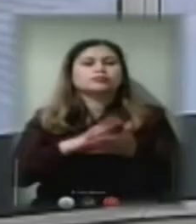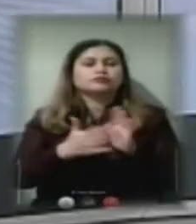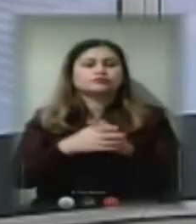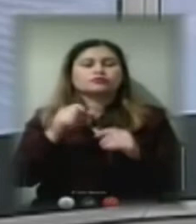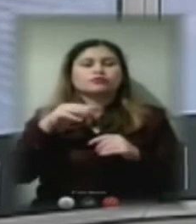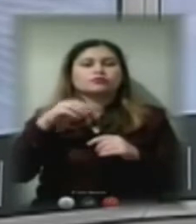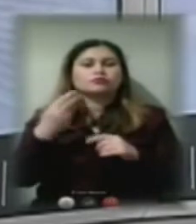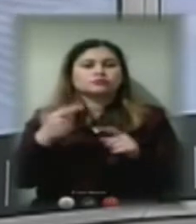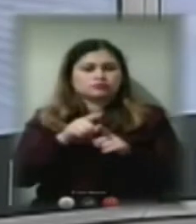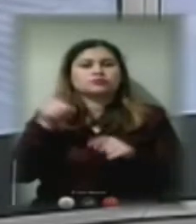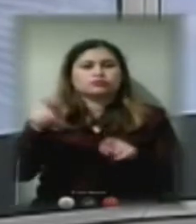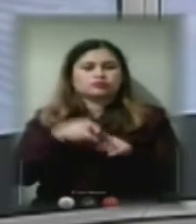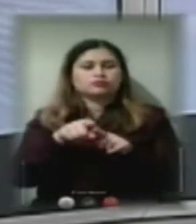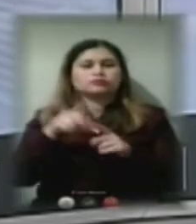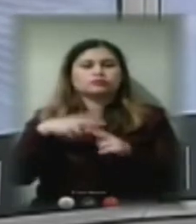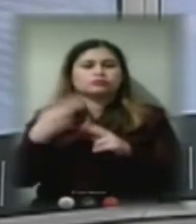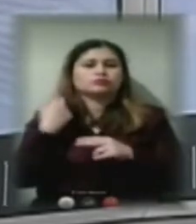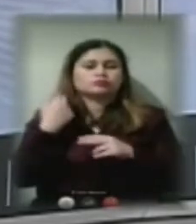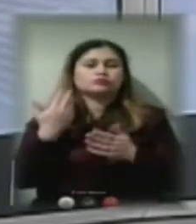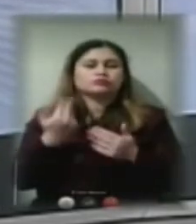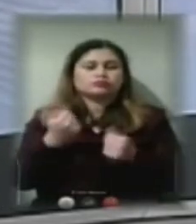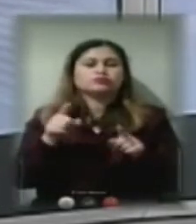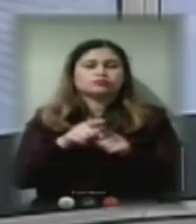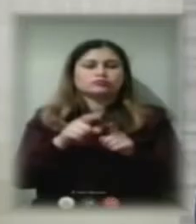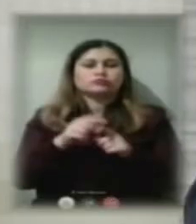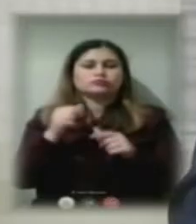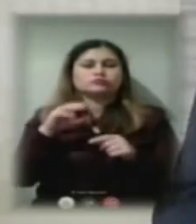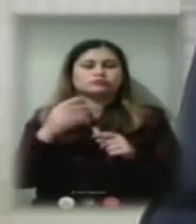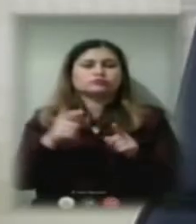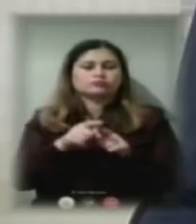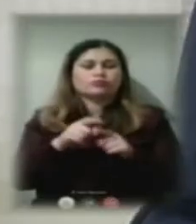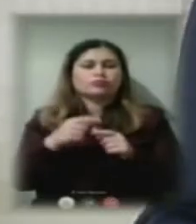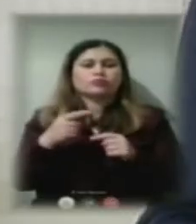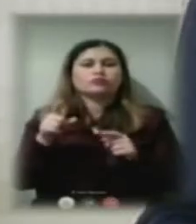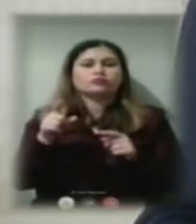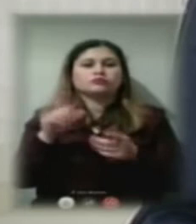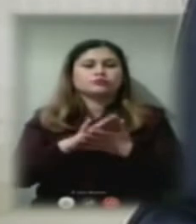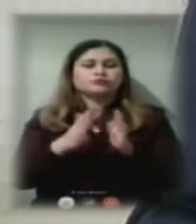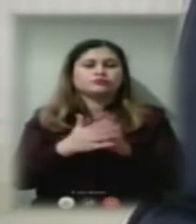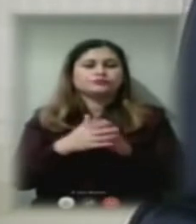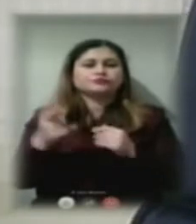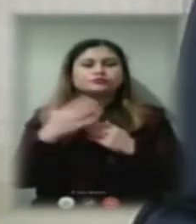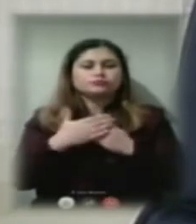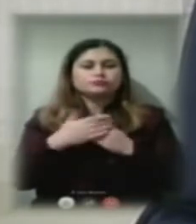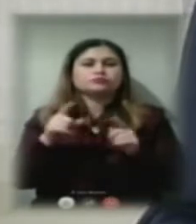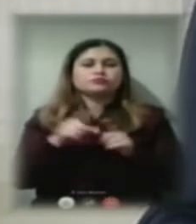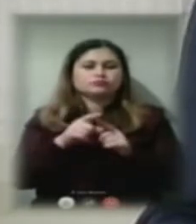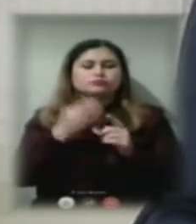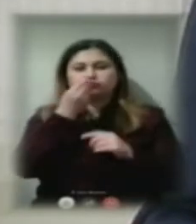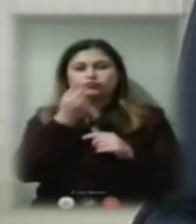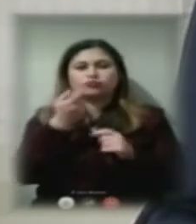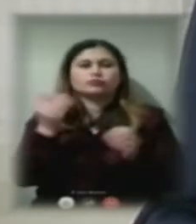так само заборгованість? Заборгованість на ТЕЦ, наскільки я володію ситуацію, десь така ж, трошки менша, десь